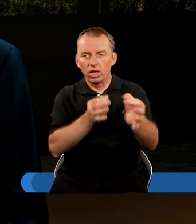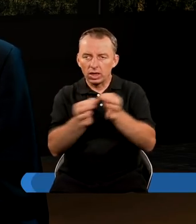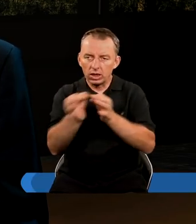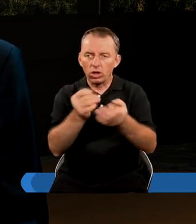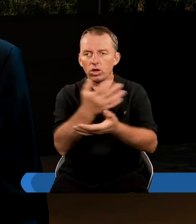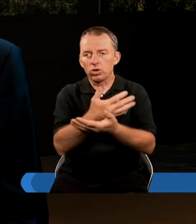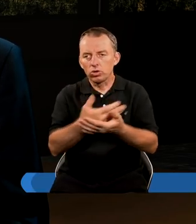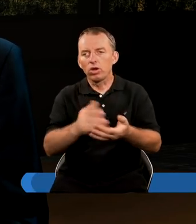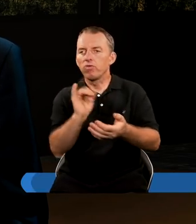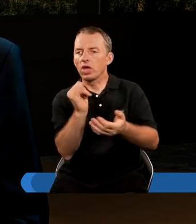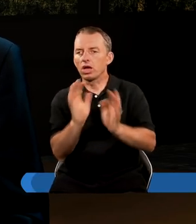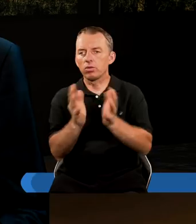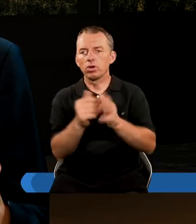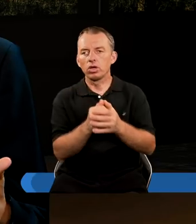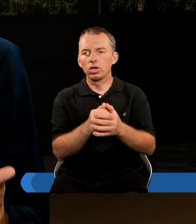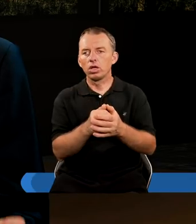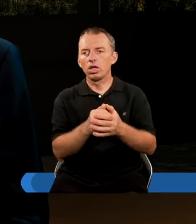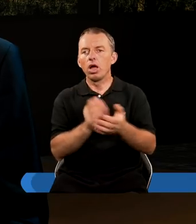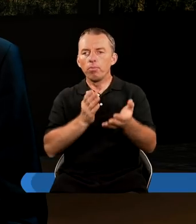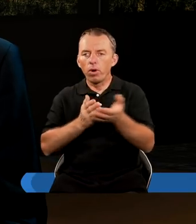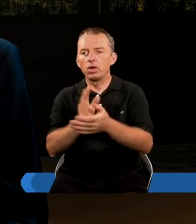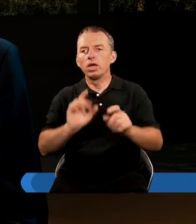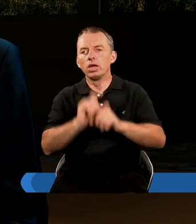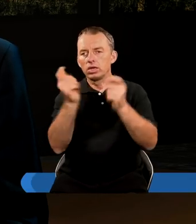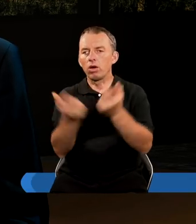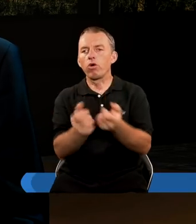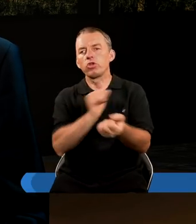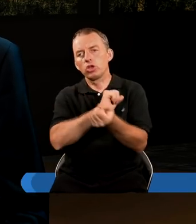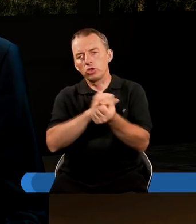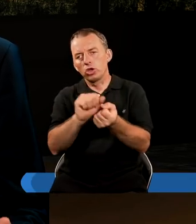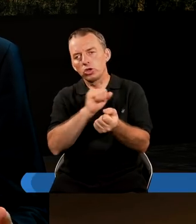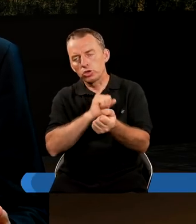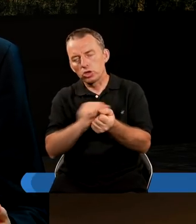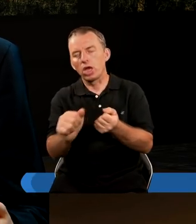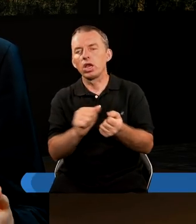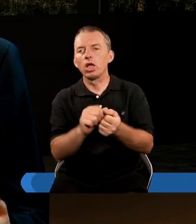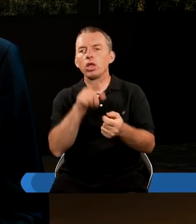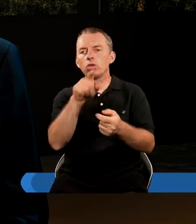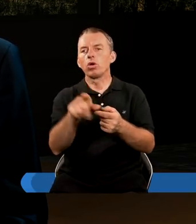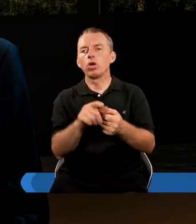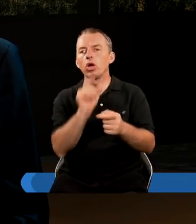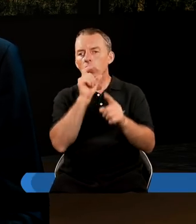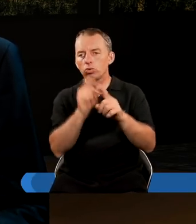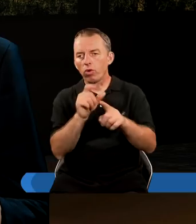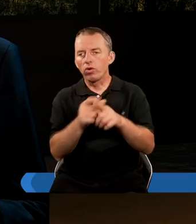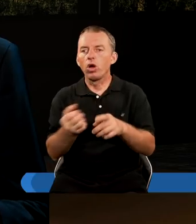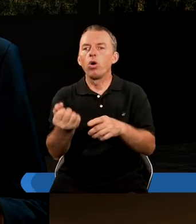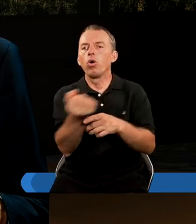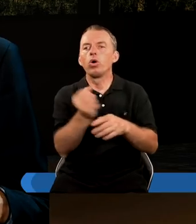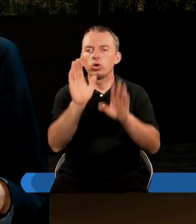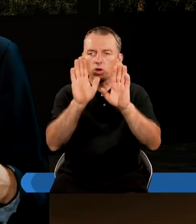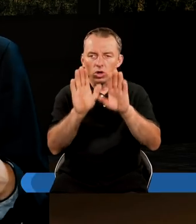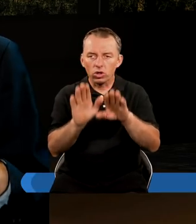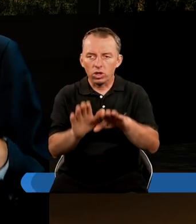Ziemi. A w jaki sposób? Poprzez całkowite zniszczenie. Tu są takie słowa użyte, że